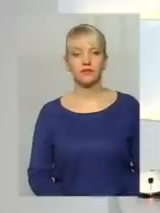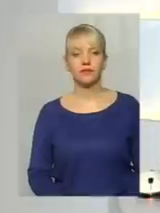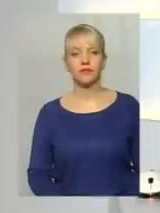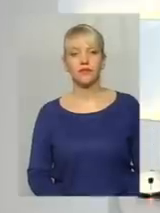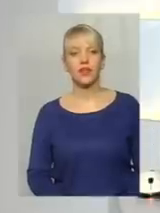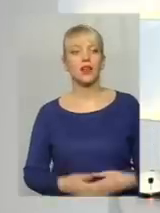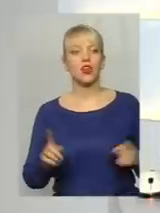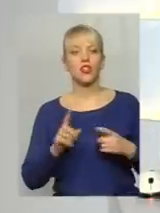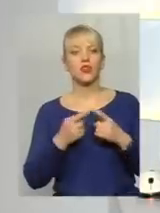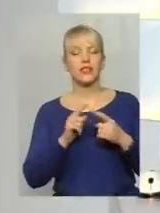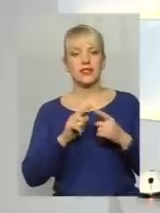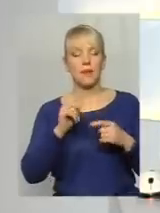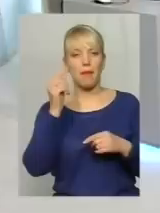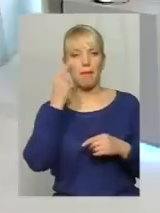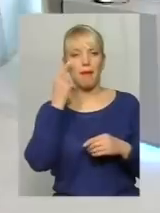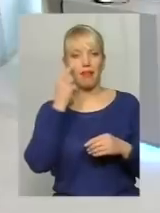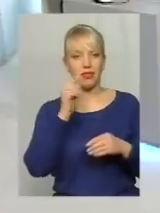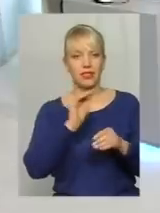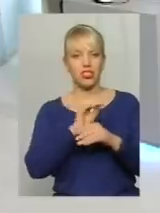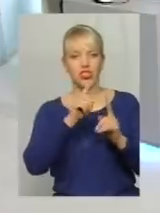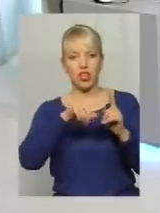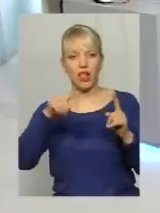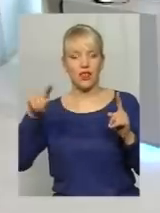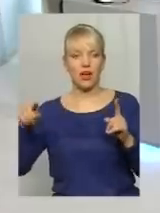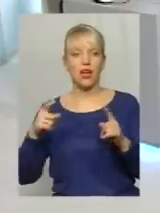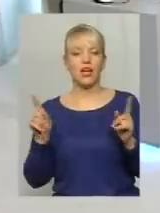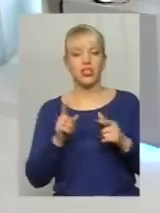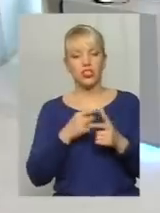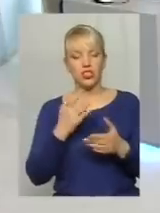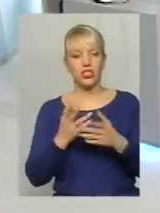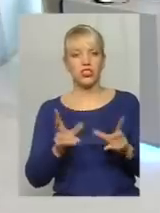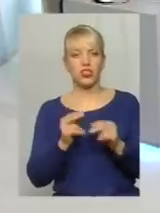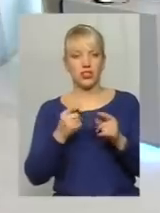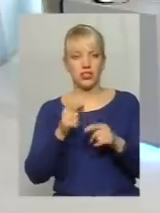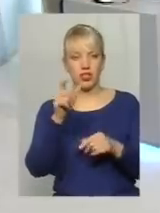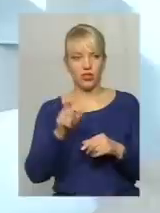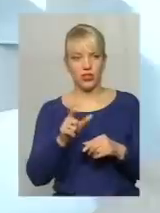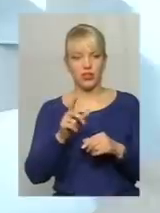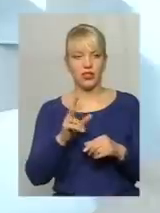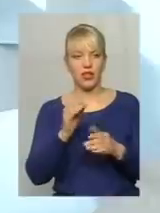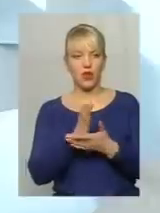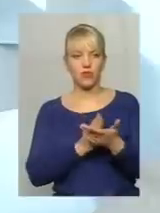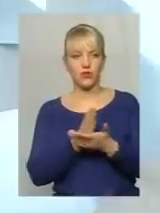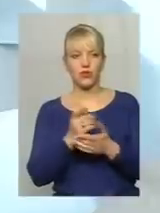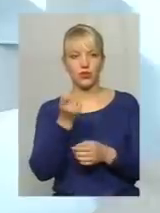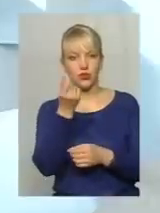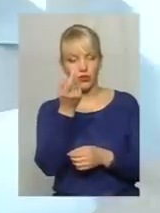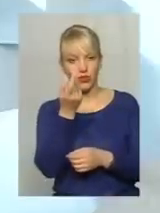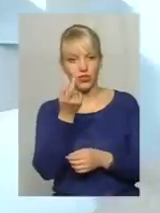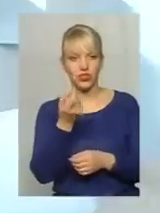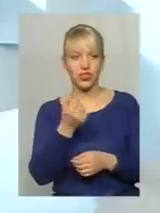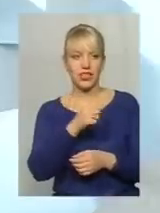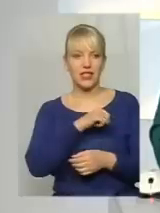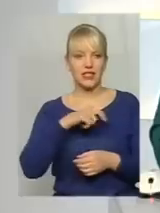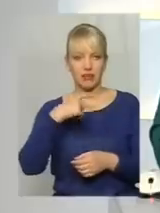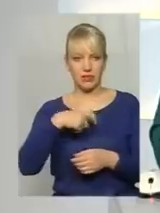Що це за бальна шкала? І чи є шанси у цього претендента на обслуговування хмельницьких будинків? Трішечки він ввів сам себе